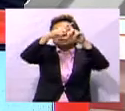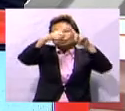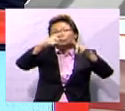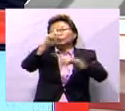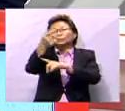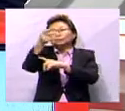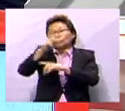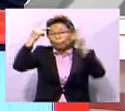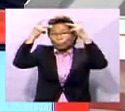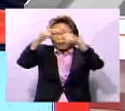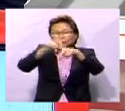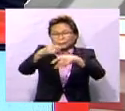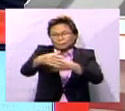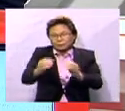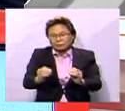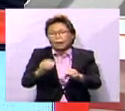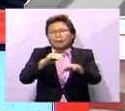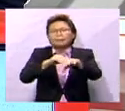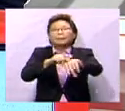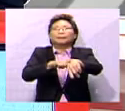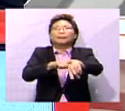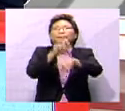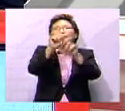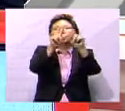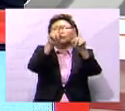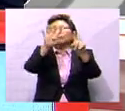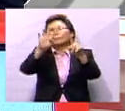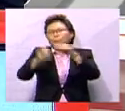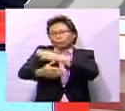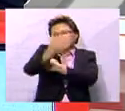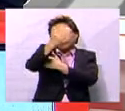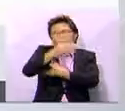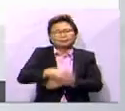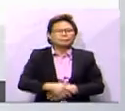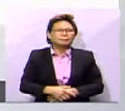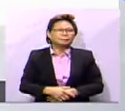Sri Isya' Muhammad di pejabat Speaker pada pukul 11.40 pagi tadi.